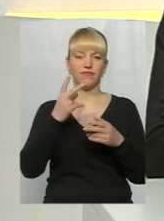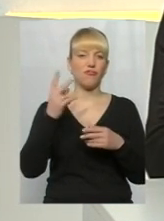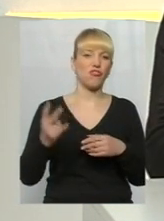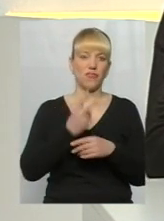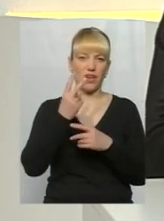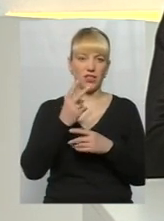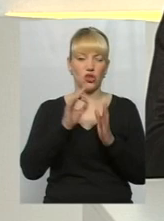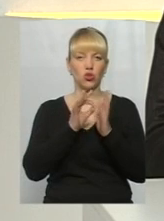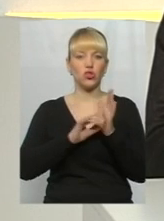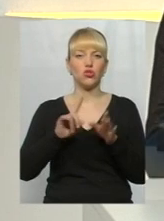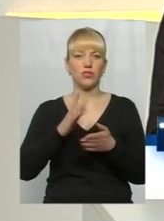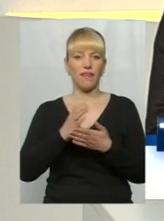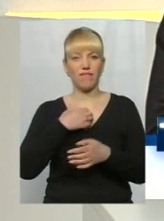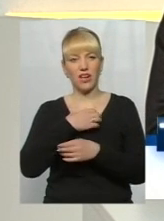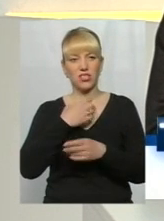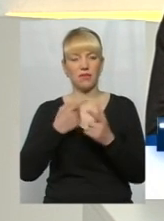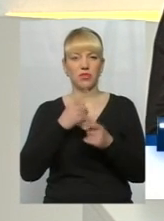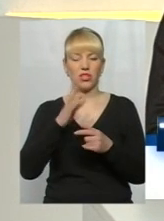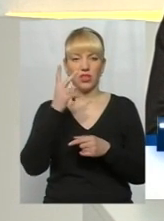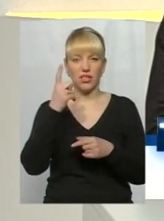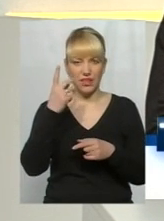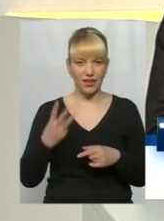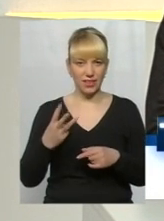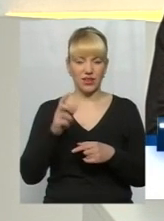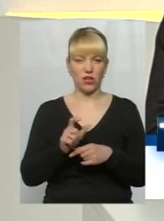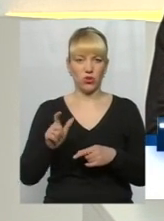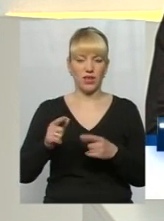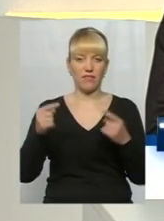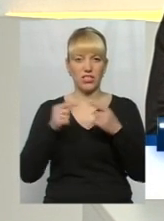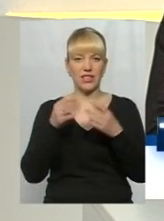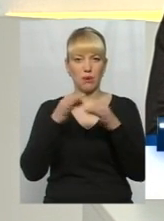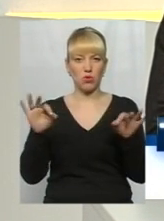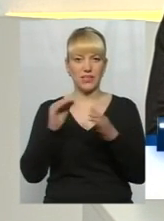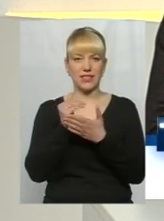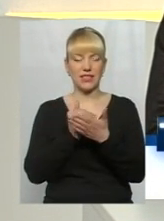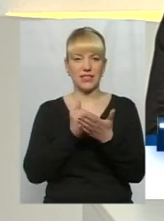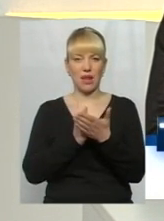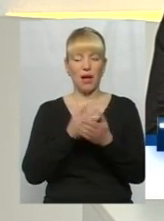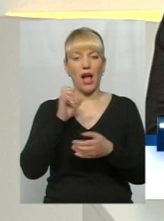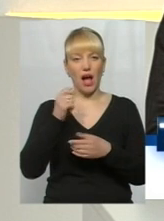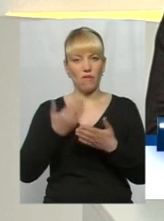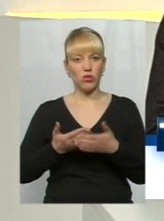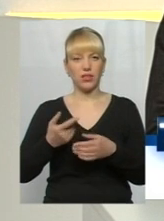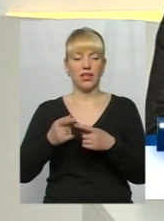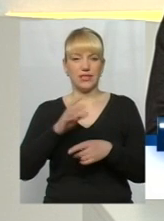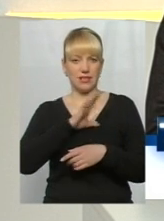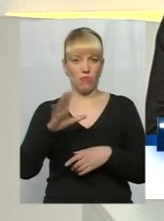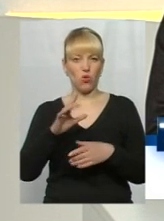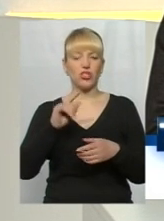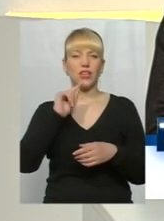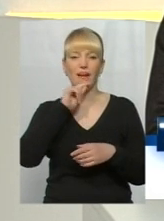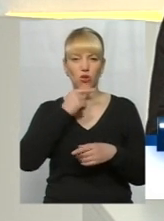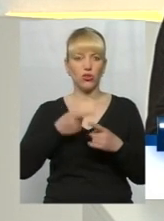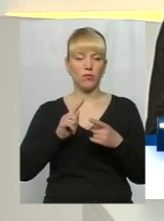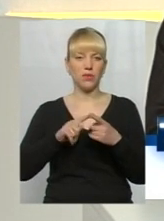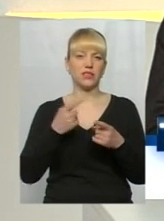Оцінюючи, що є важливим, лише третина мешканців Хмельницького визначили демократичну систему врядування. А ось перевагу заможній економіці надали 60